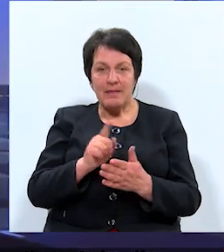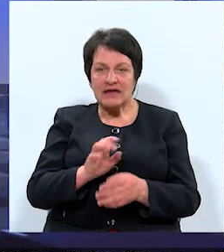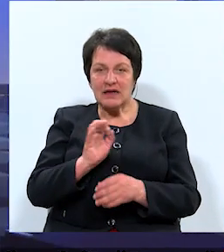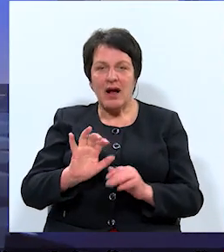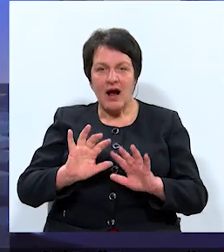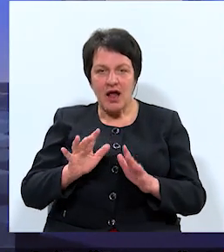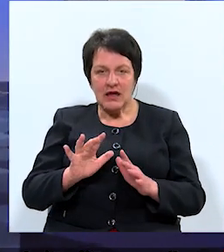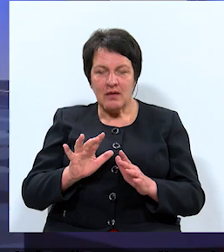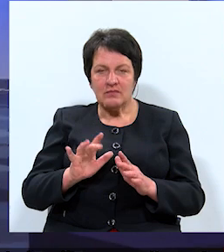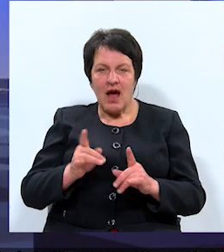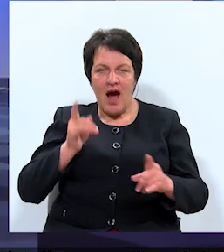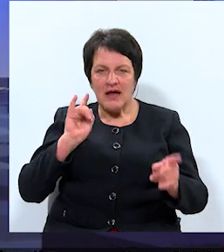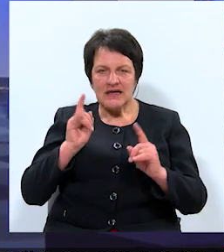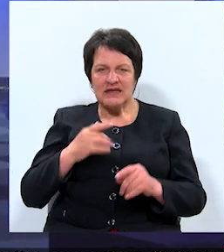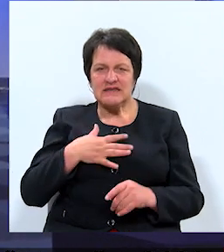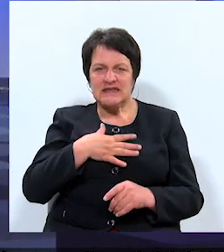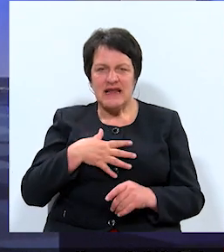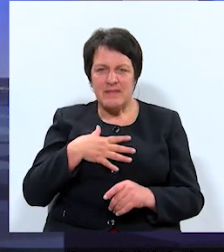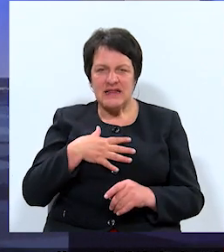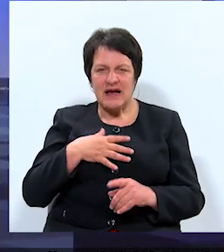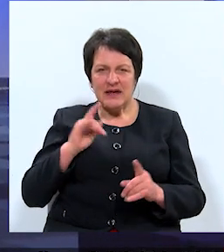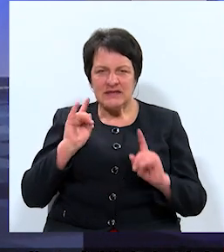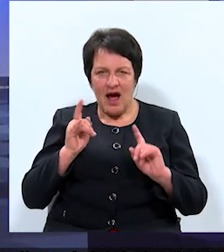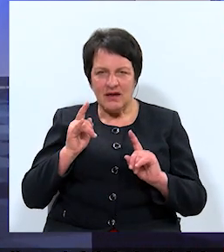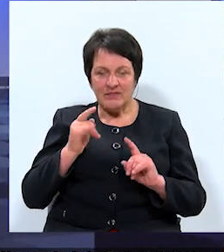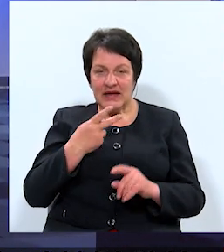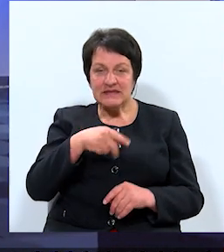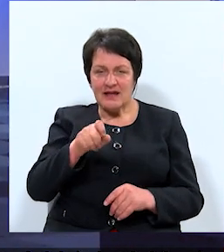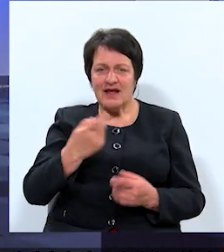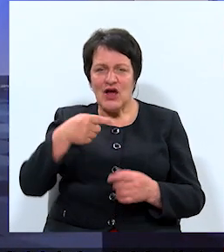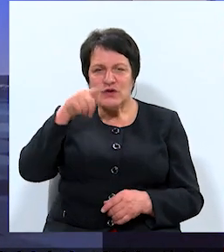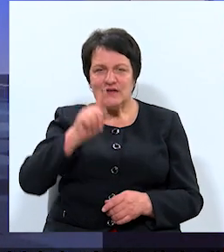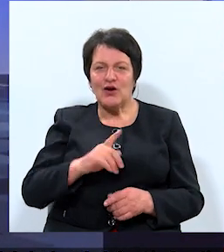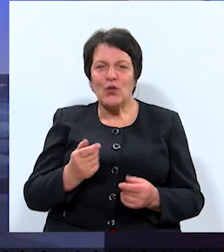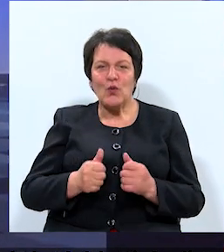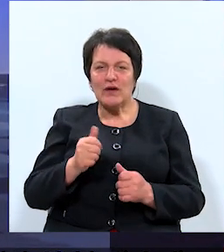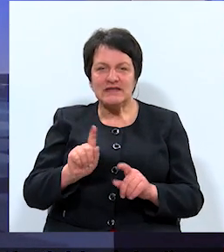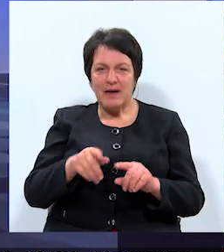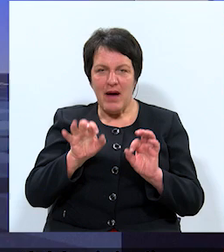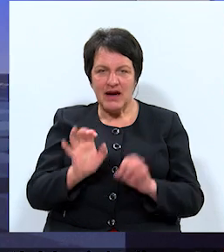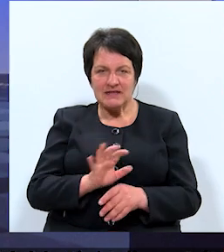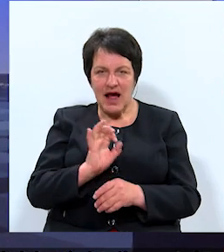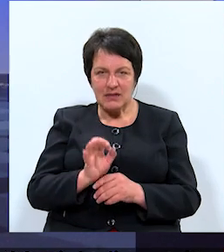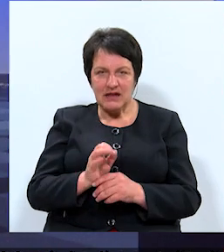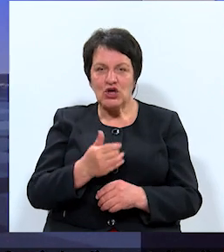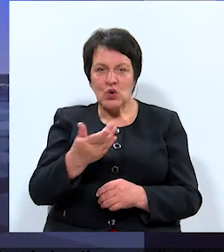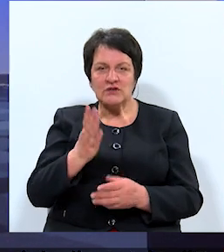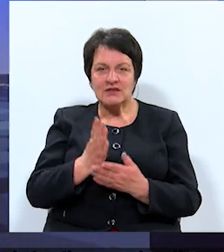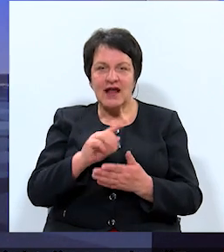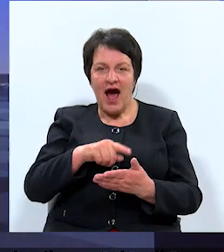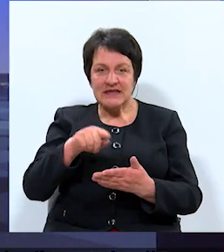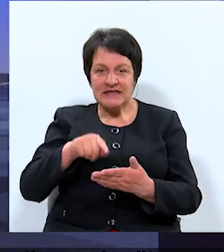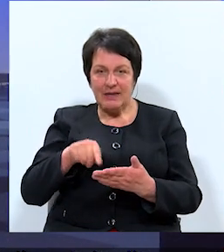atbildes gadījumā studijā atskanēs nepatīkam skaņa. Skatītāji jau uzzināja, kuras atbildes ir pareizās. Jūs esat atzīmējuši